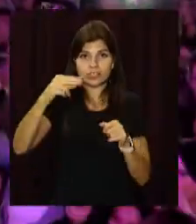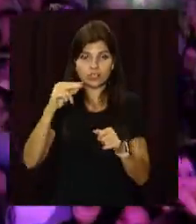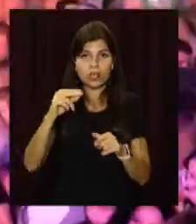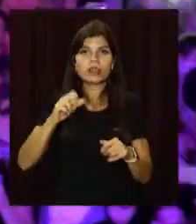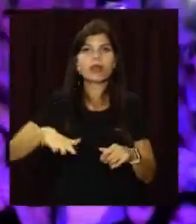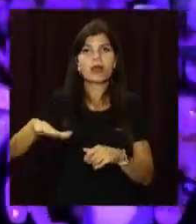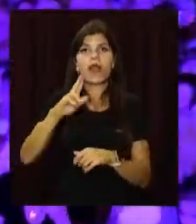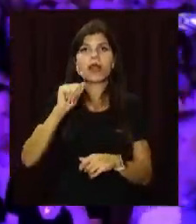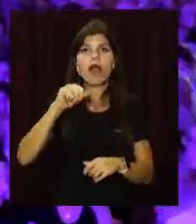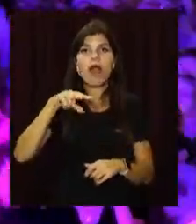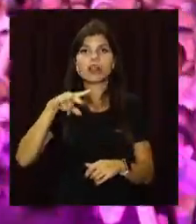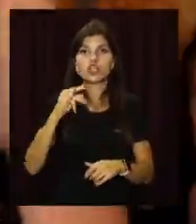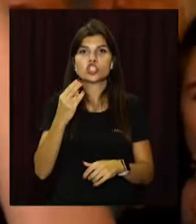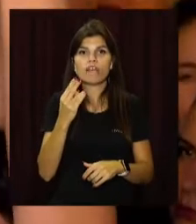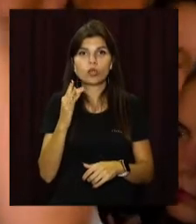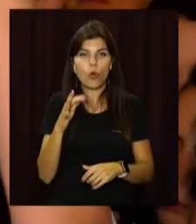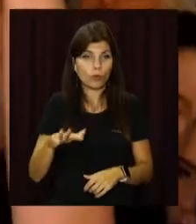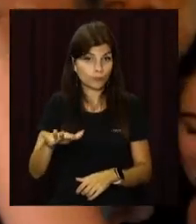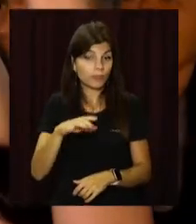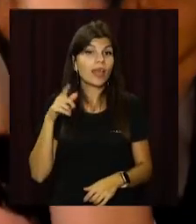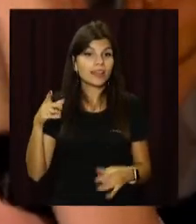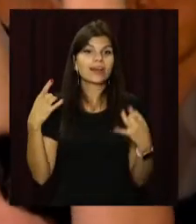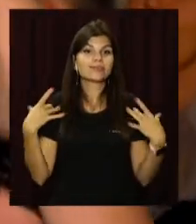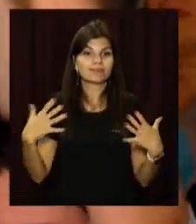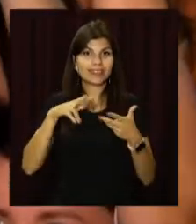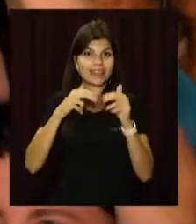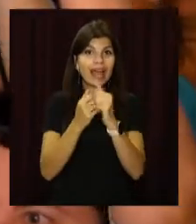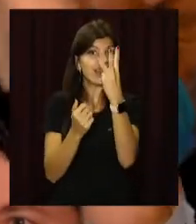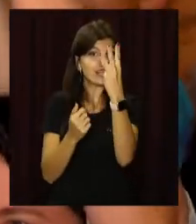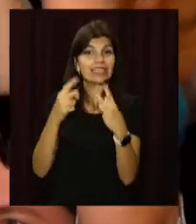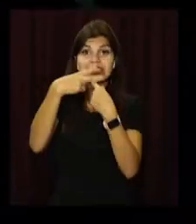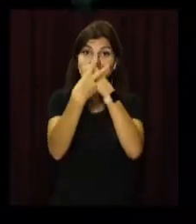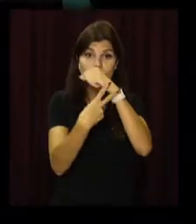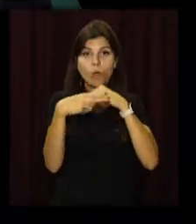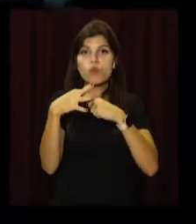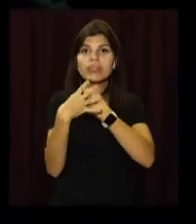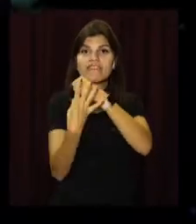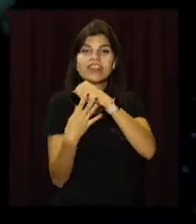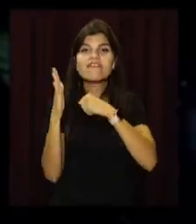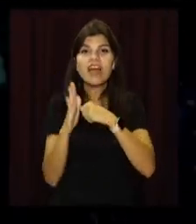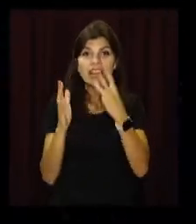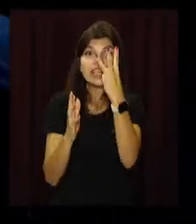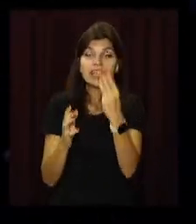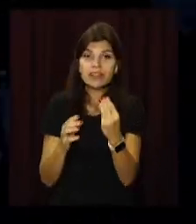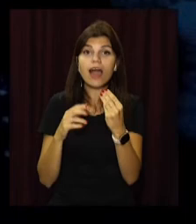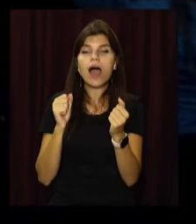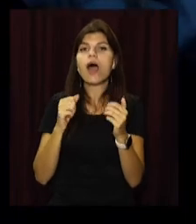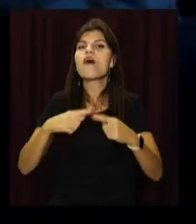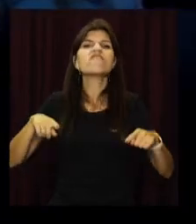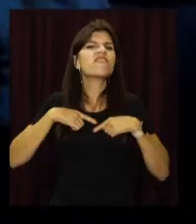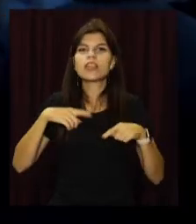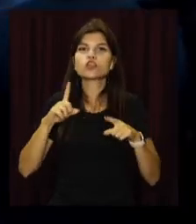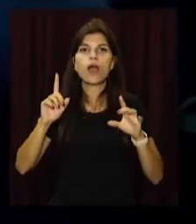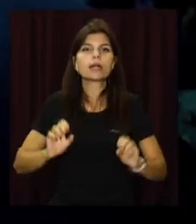Майдані Петра Калнишевського. Кам'янчани відзначатимуть День міста три дні – з 17 по 19 вересня. А фіналом святкувань